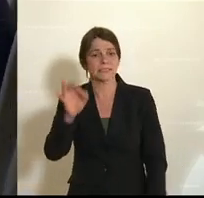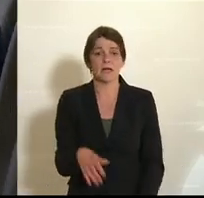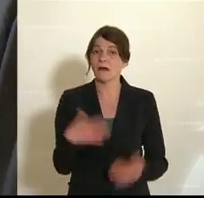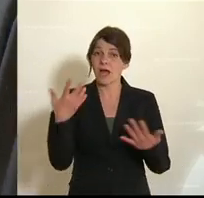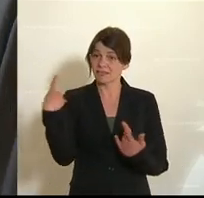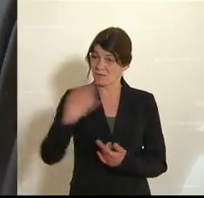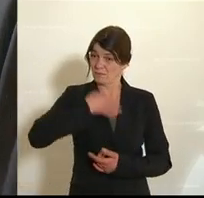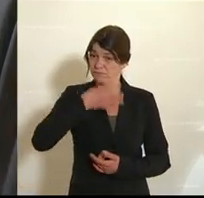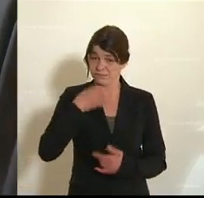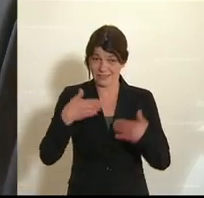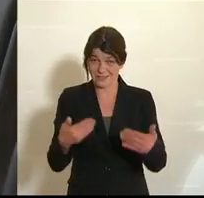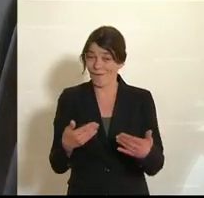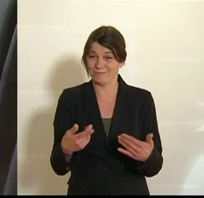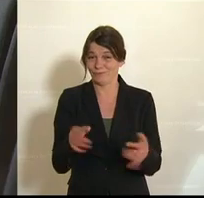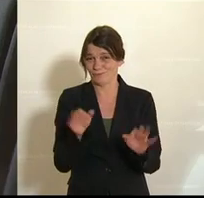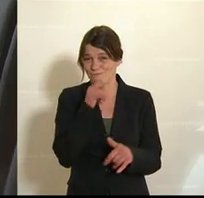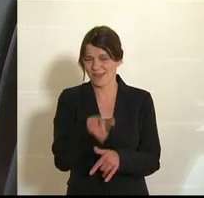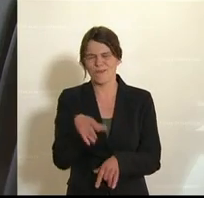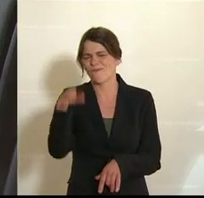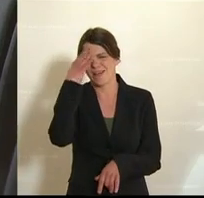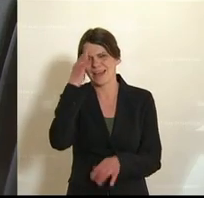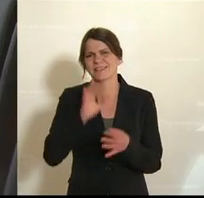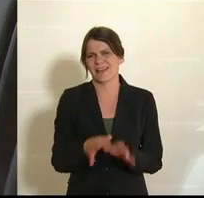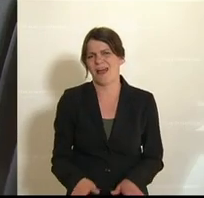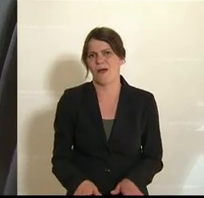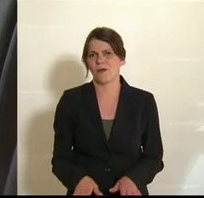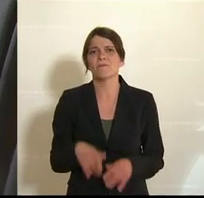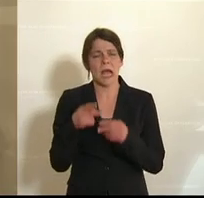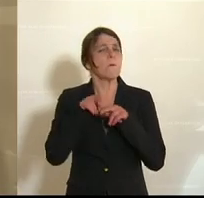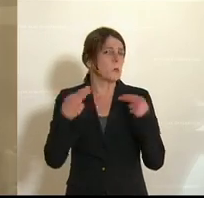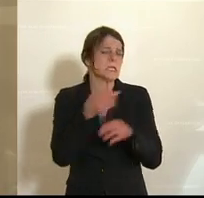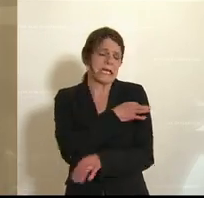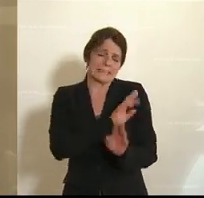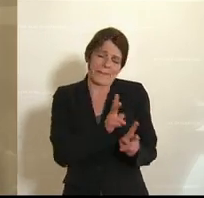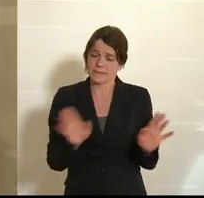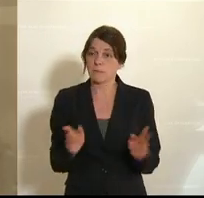erzählt haben, so nicht stimmt. Sie wissen es ganz genau, im Gegensatz zum Herrn Bundeskanzler.